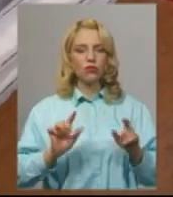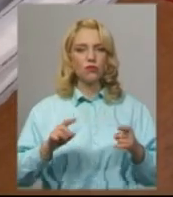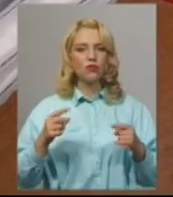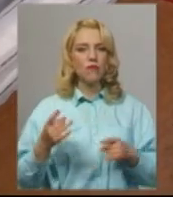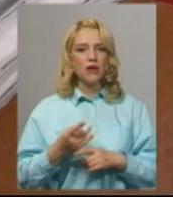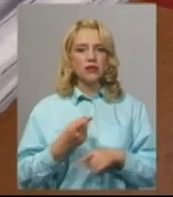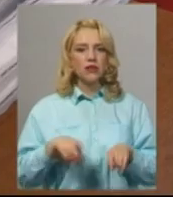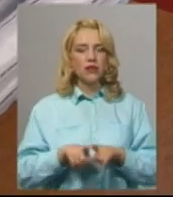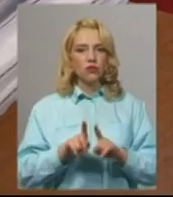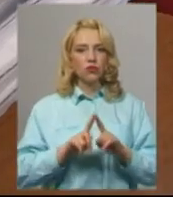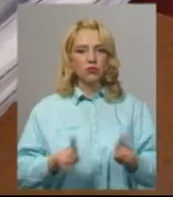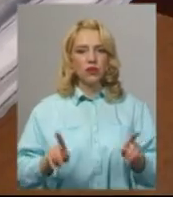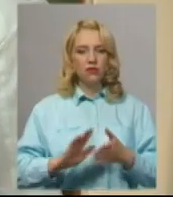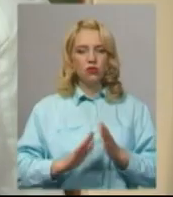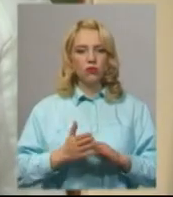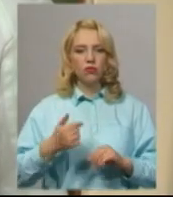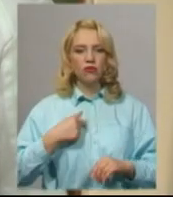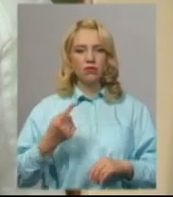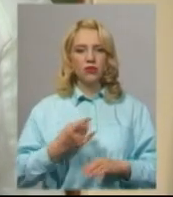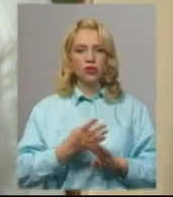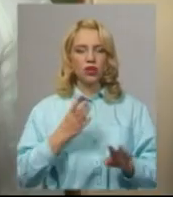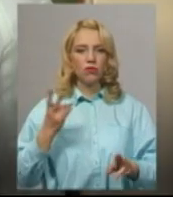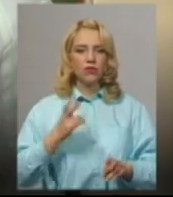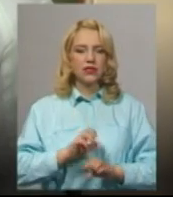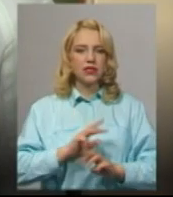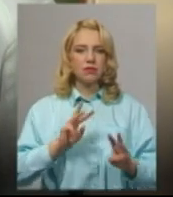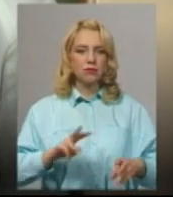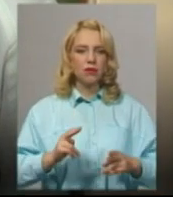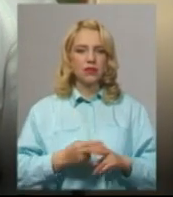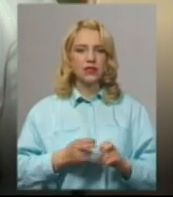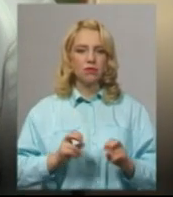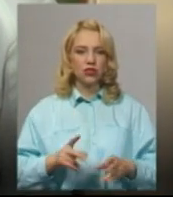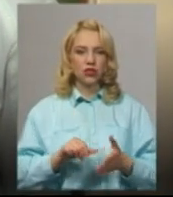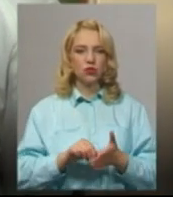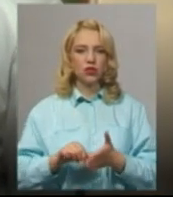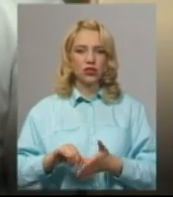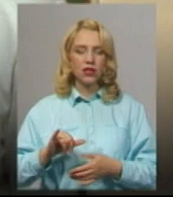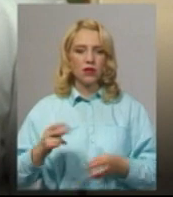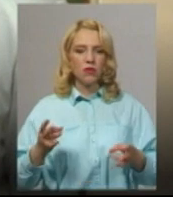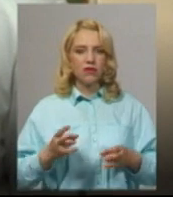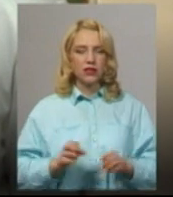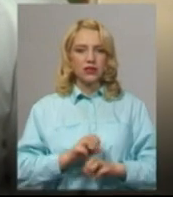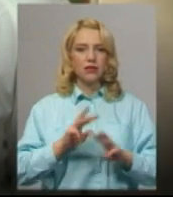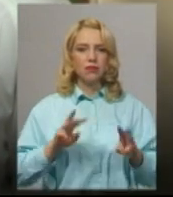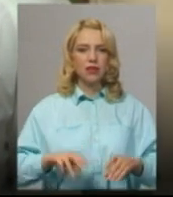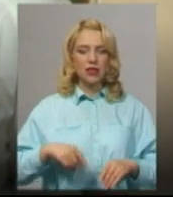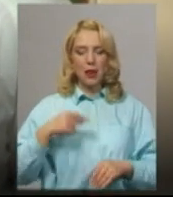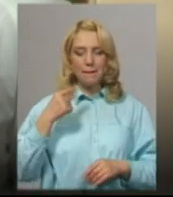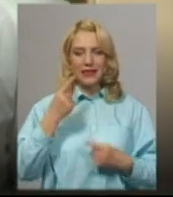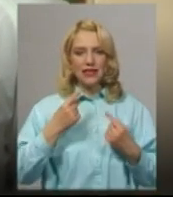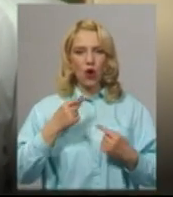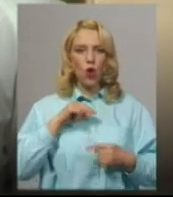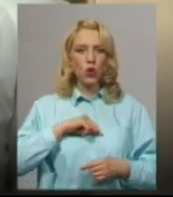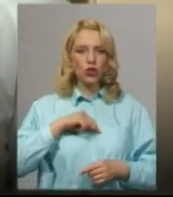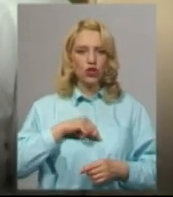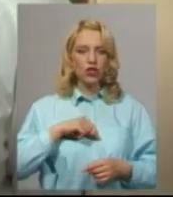такі особливі умови, а ми в першу чергу маємо забезпечити безпечність учасникам. І маємо забезпечити психологічний комфорт для